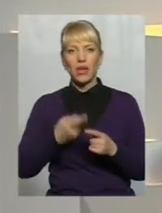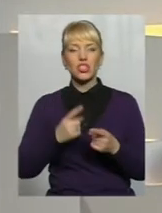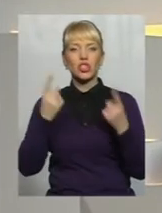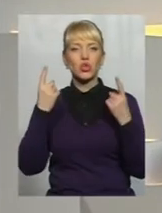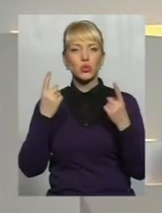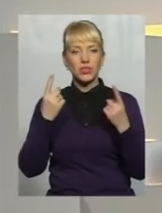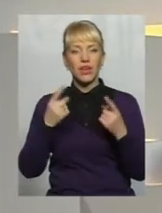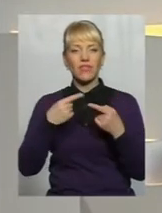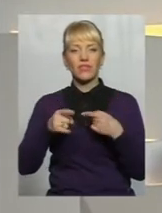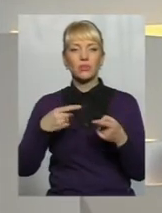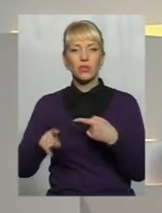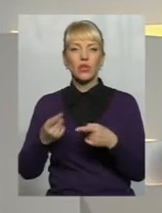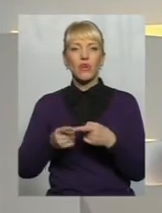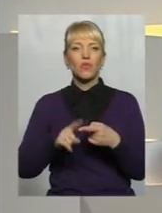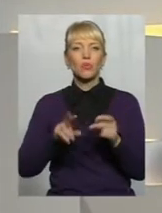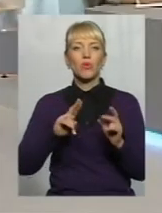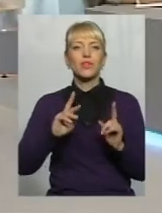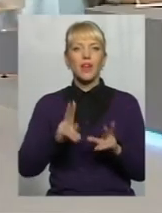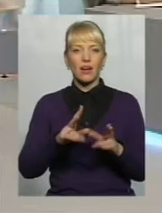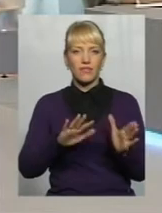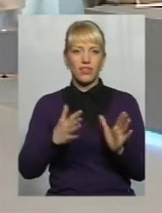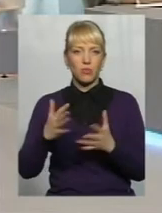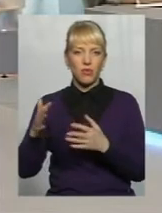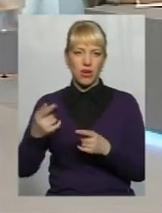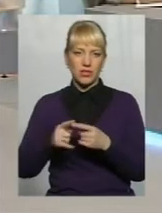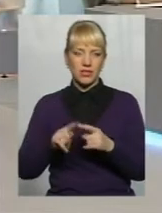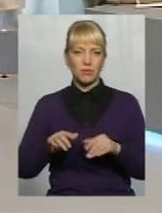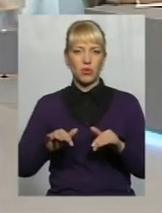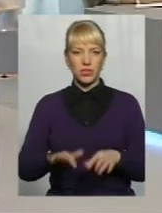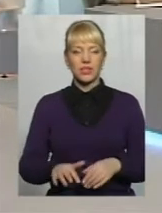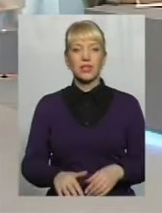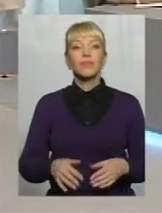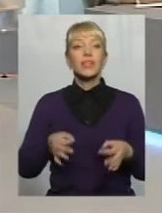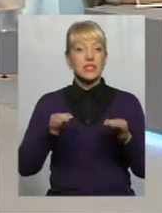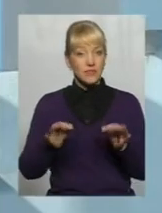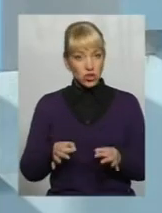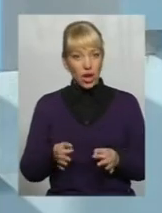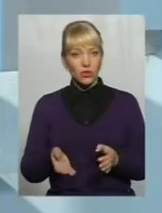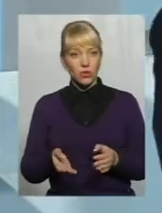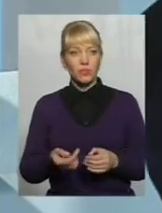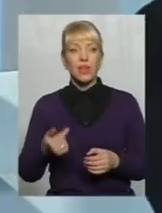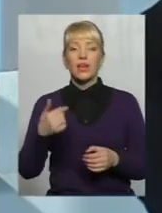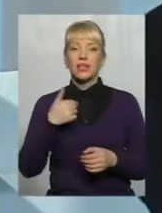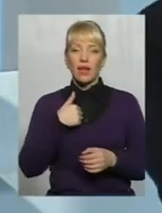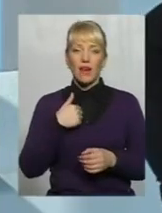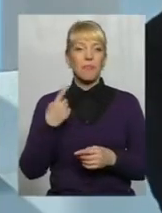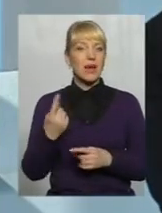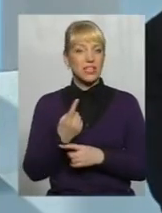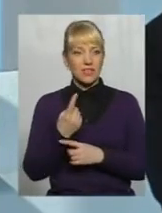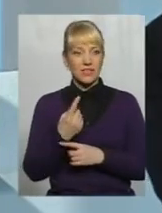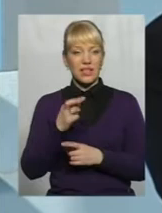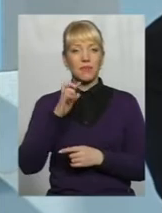відмінності в тому, як відбуваються ці процеси? Звичайно, я перш за все хотів би